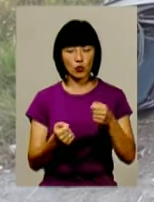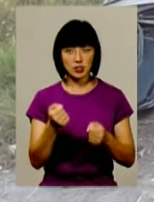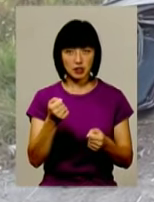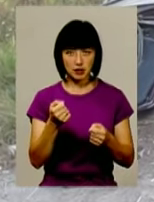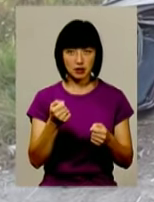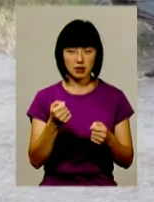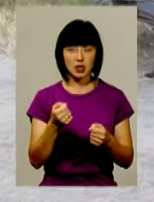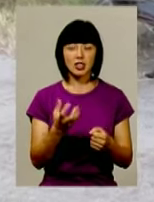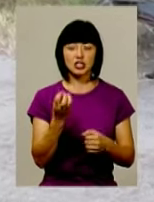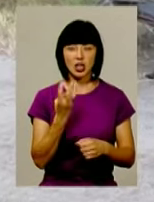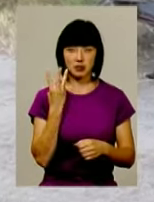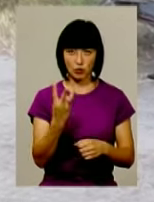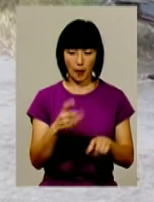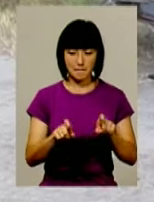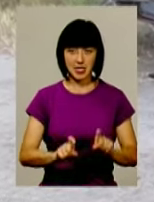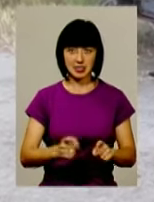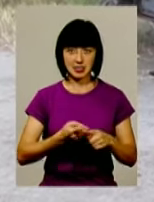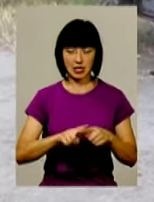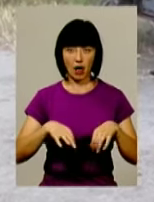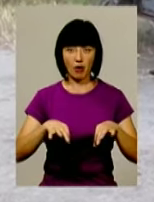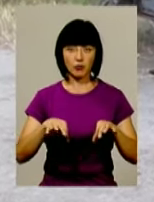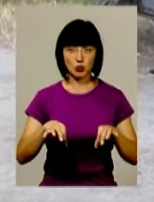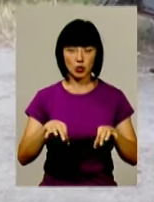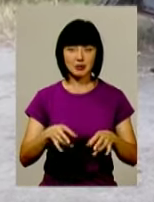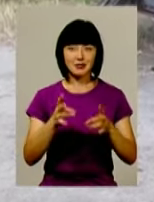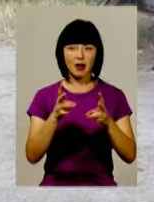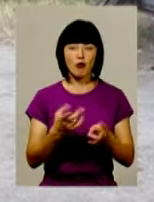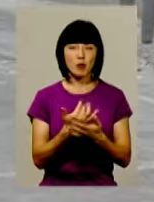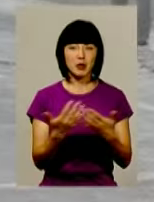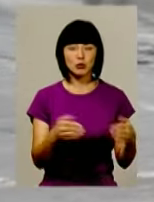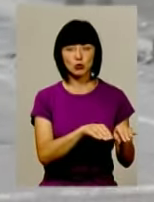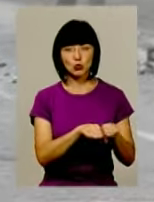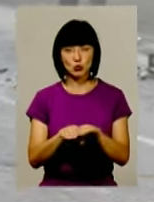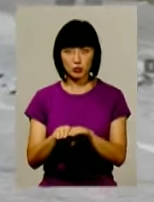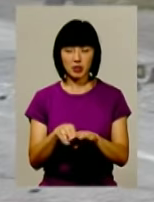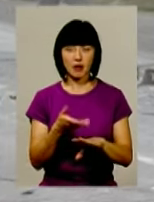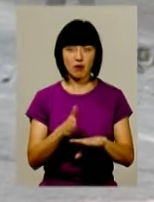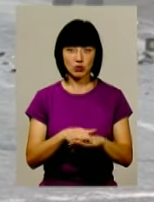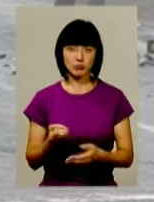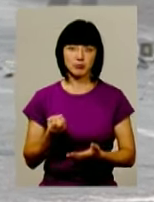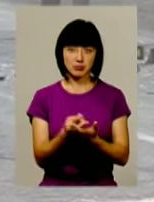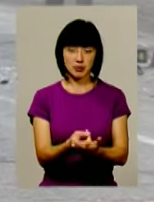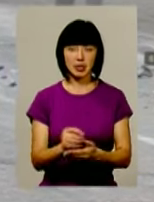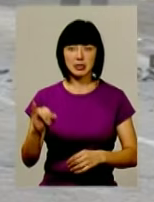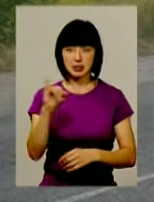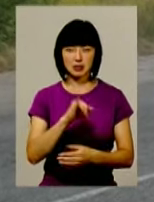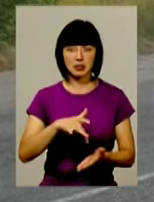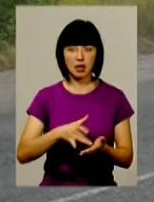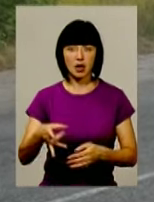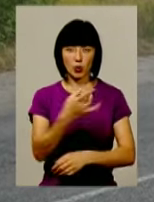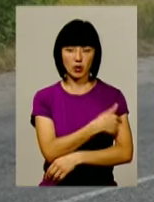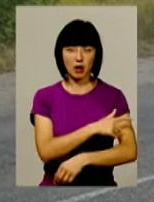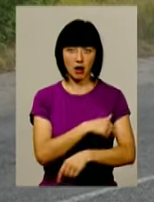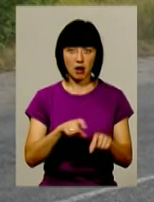житель міста Ізяслава та ще троє пасажирів цієї ж автівки із травмами різного ступеня важкості нині перебувають в Ізяславській центральній районній